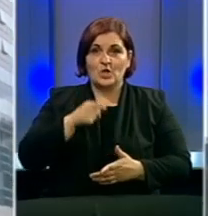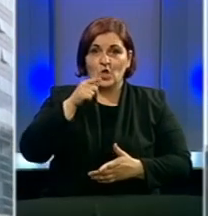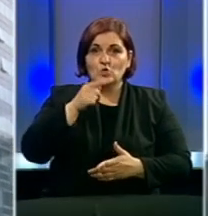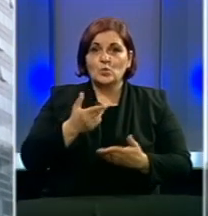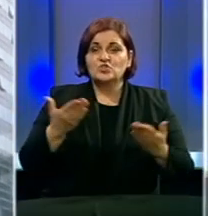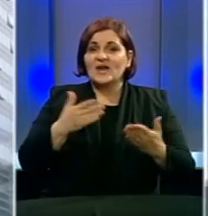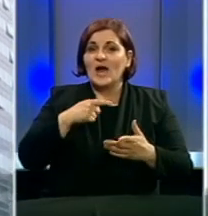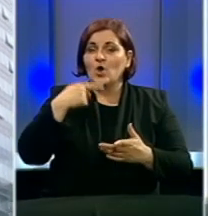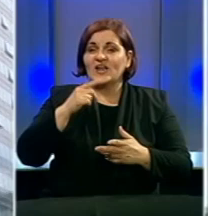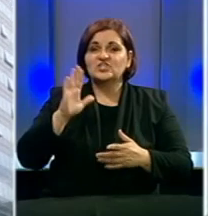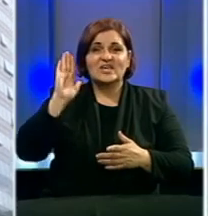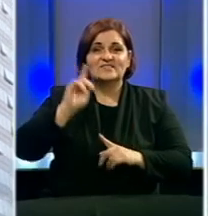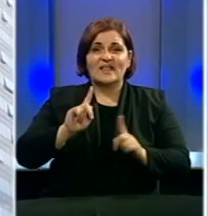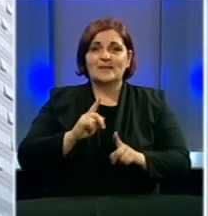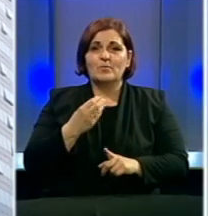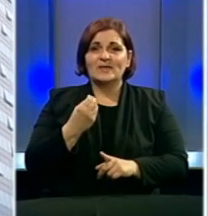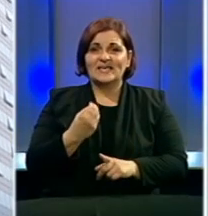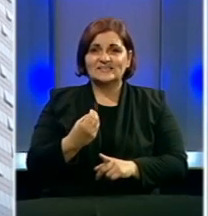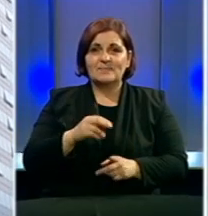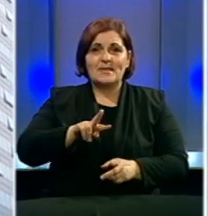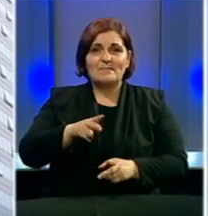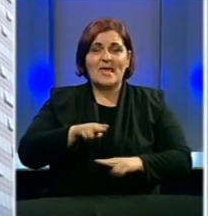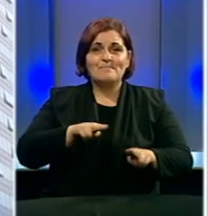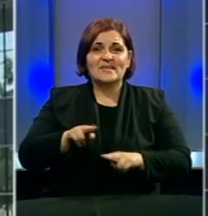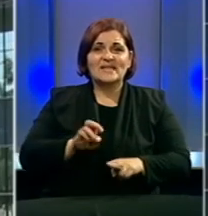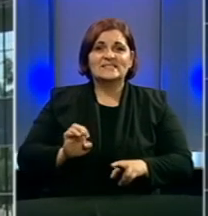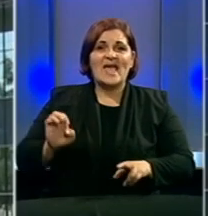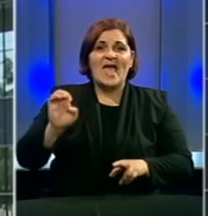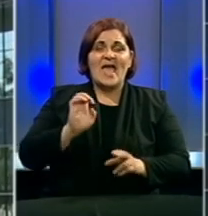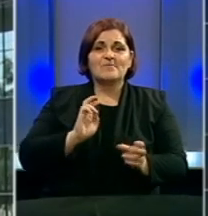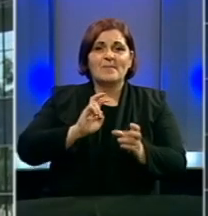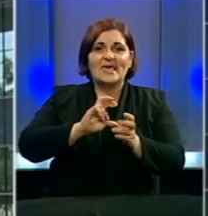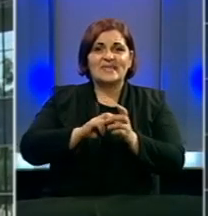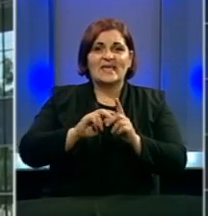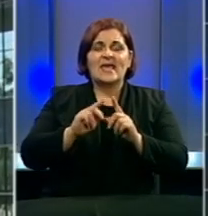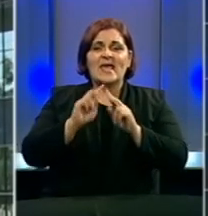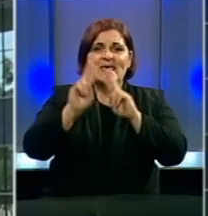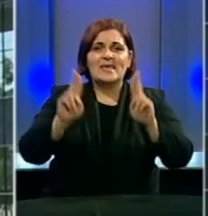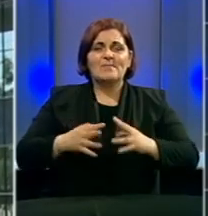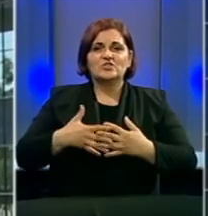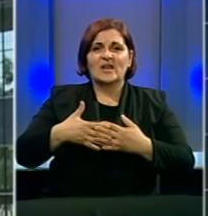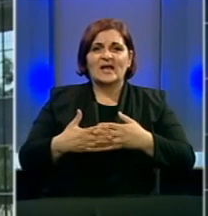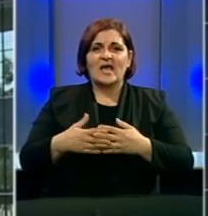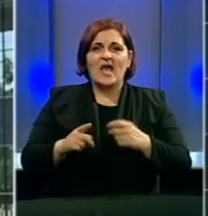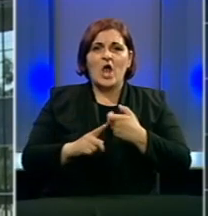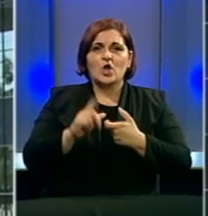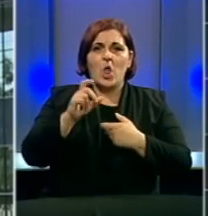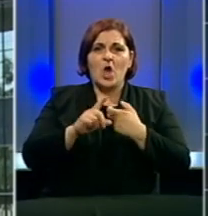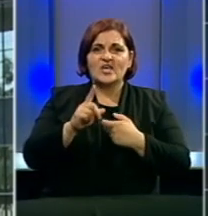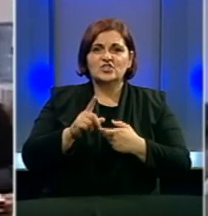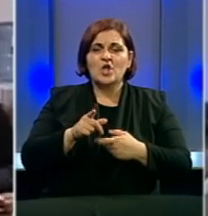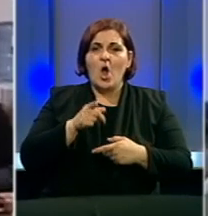Nju će, kako je saopšteno iz vlade Republike Srpske, mijenjati ministar za evropske integracije i međunarodnu saradnju Zlatan Klokić.